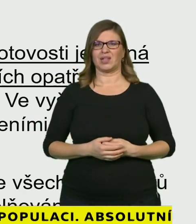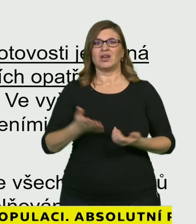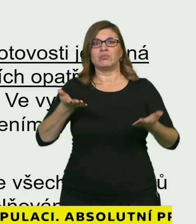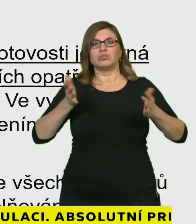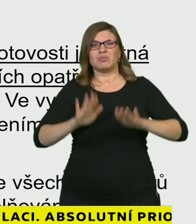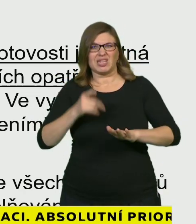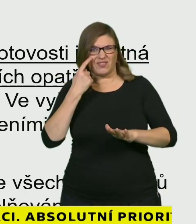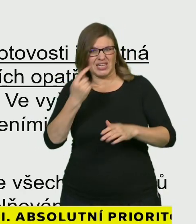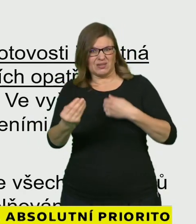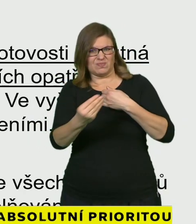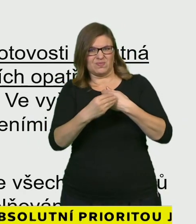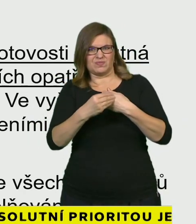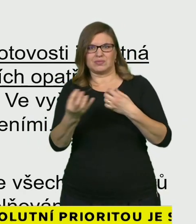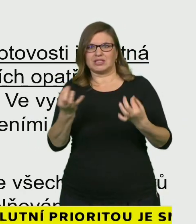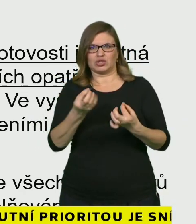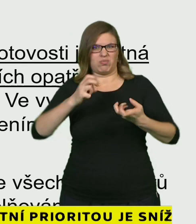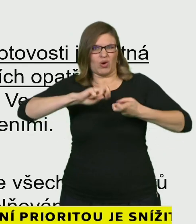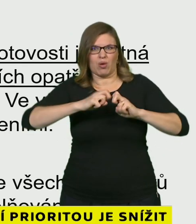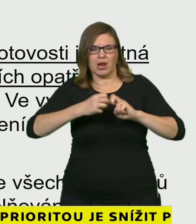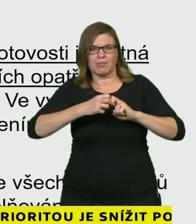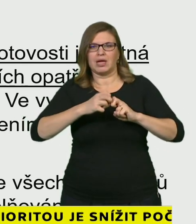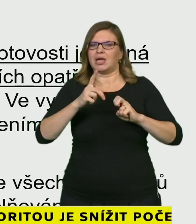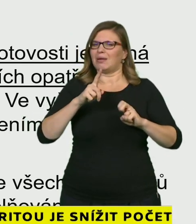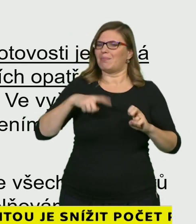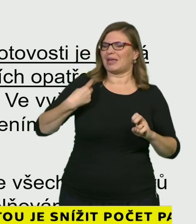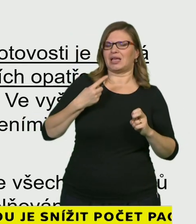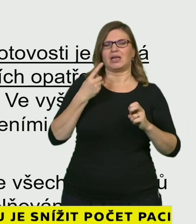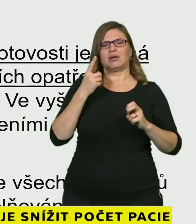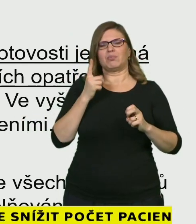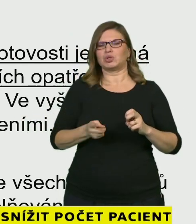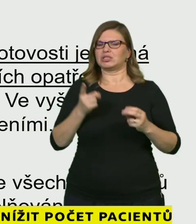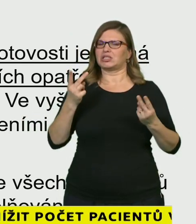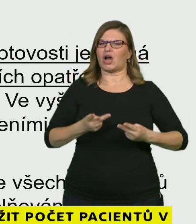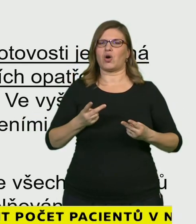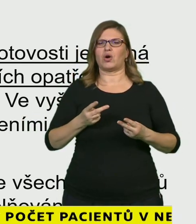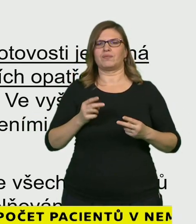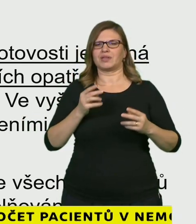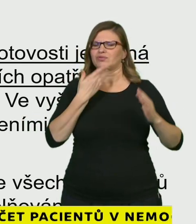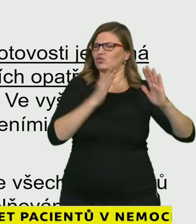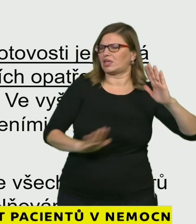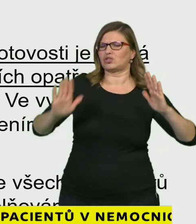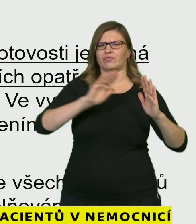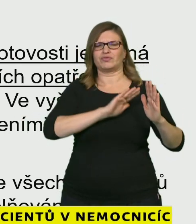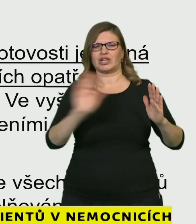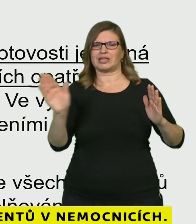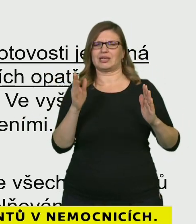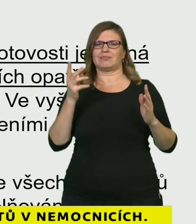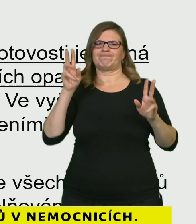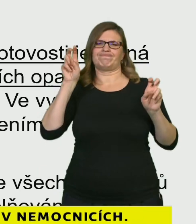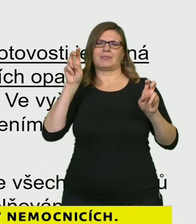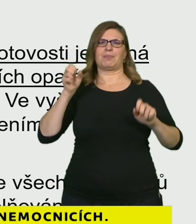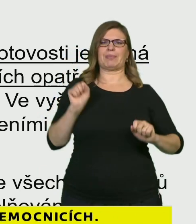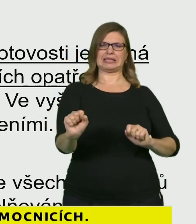všichni společně v celé zemi zatáhnout za záchranou brzdu. Nelze to udělat po regionech nebo po krajích.